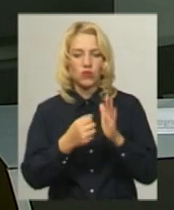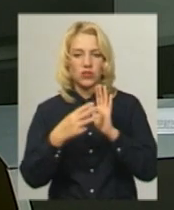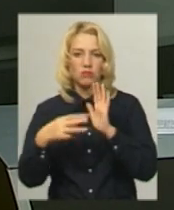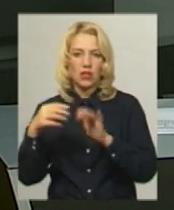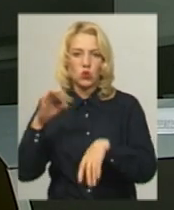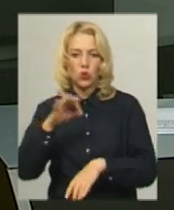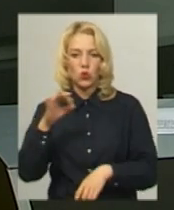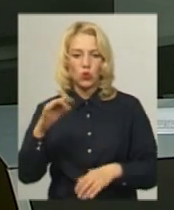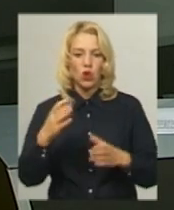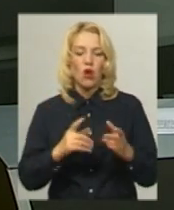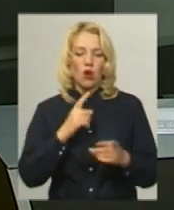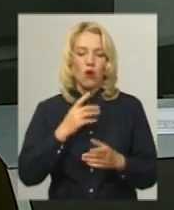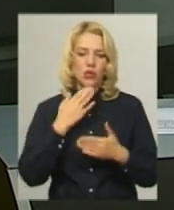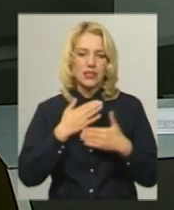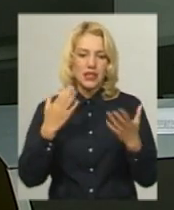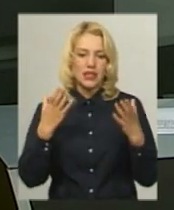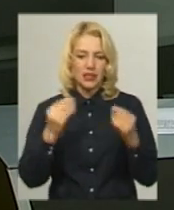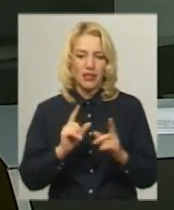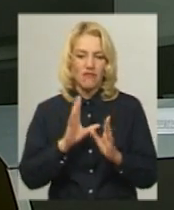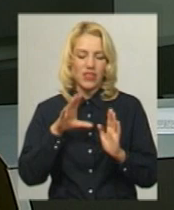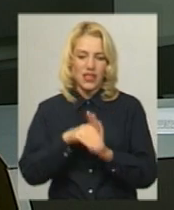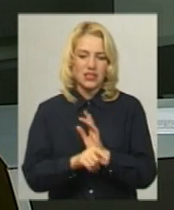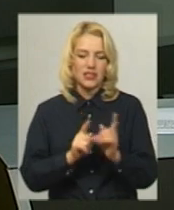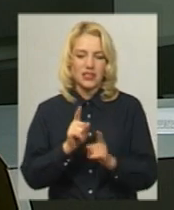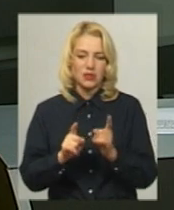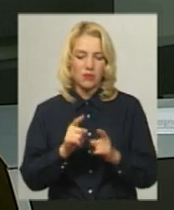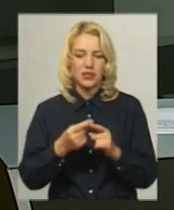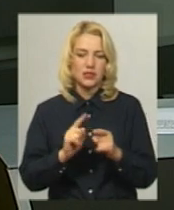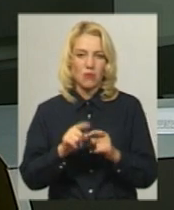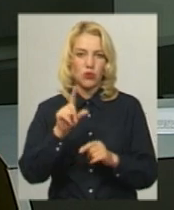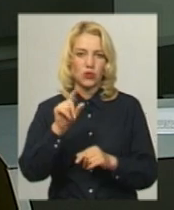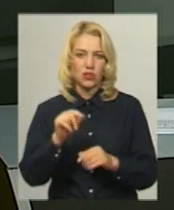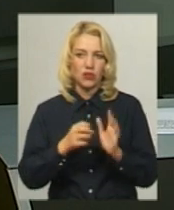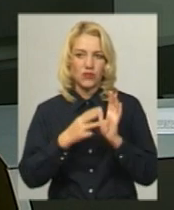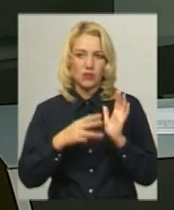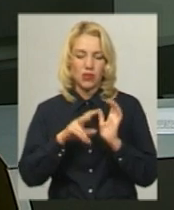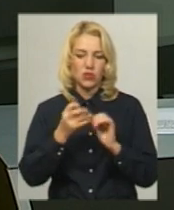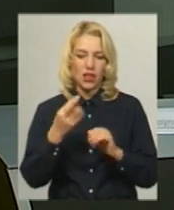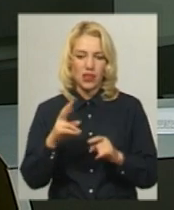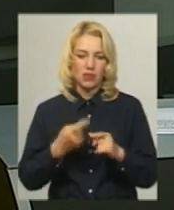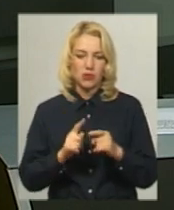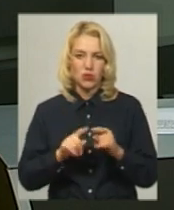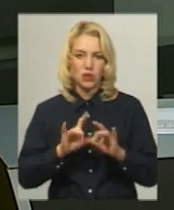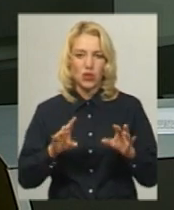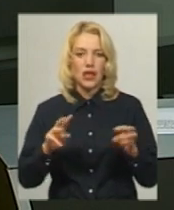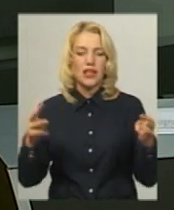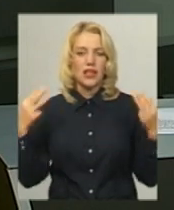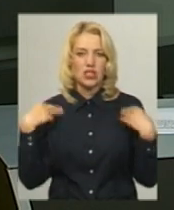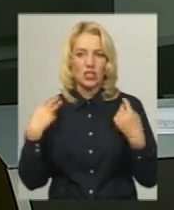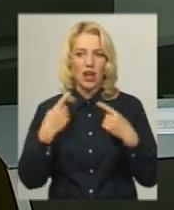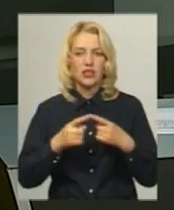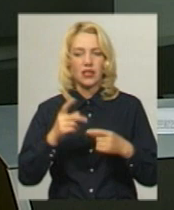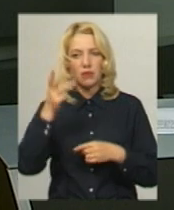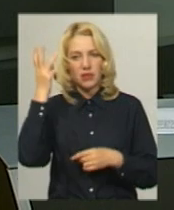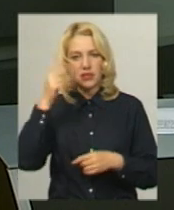Останній день внесення зміни – понеділок, 15 липня. Про це розповів начальник відділу ведення Державного реєстру виборців Хмельницької